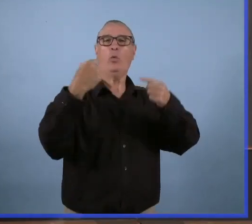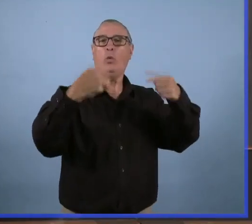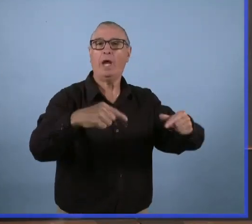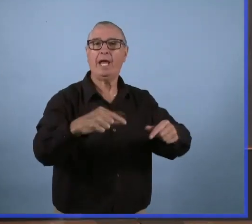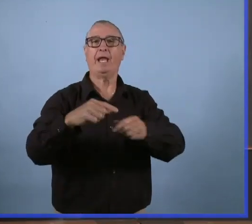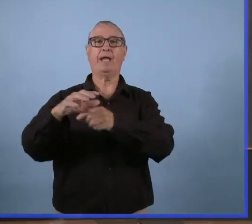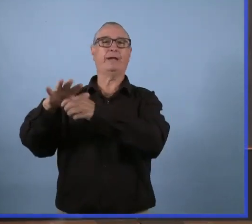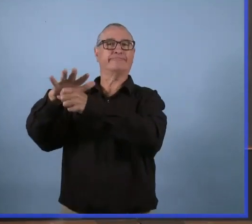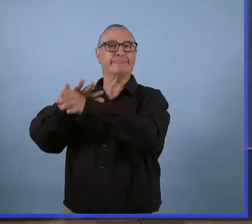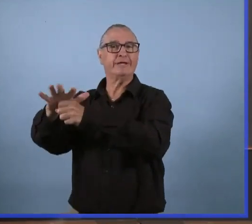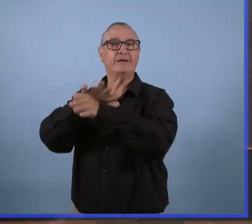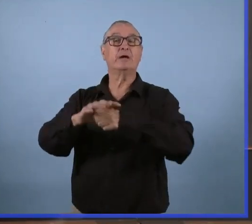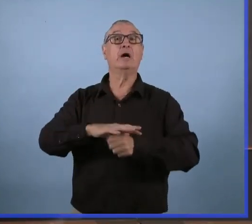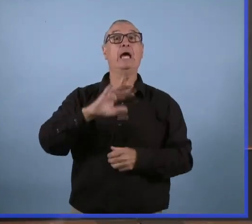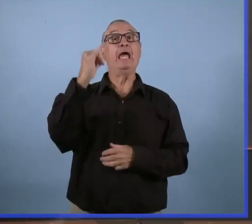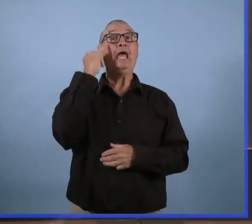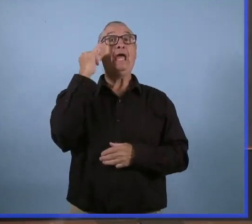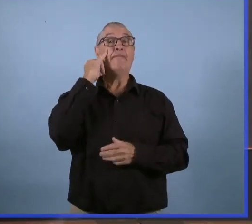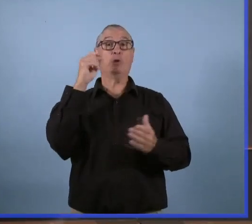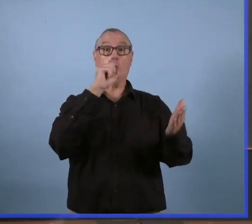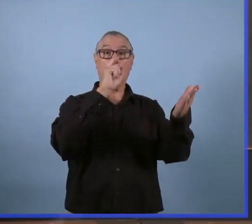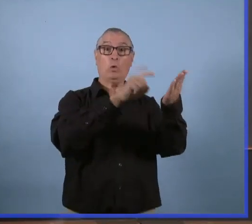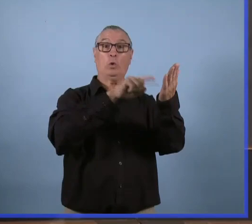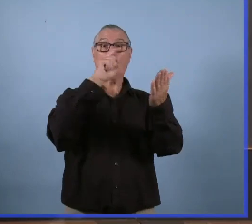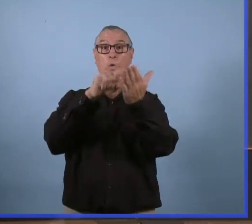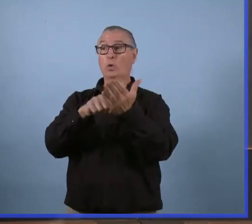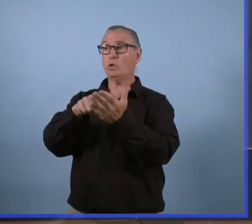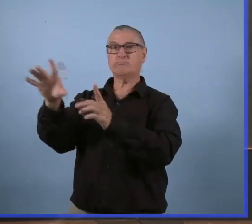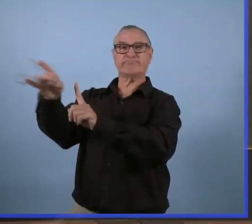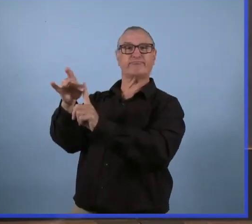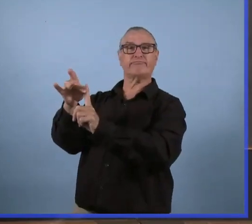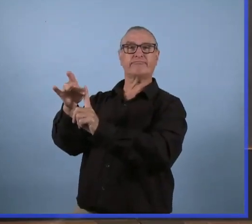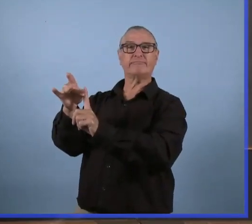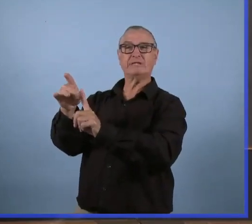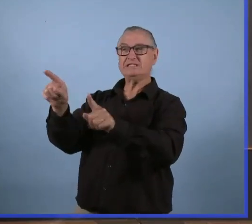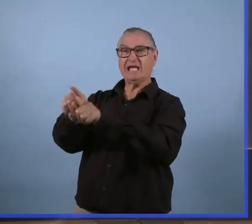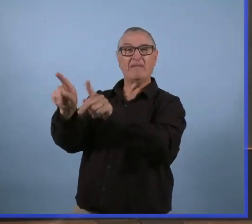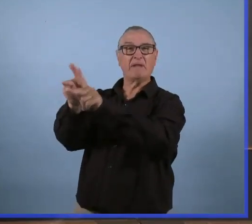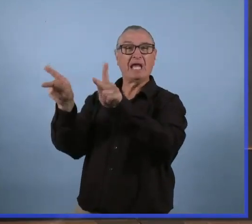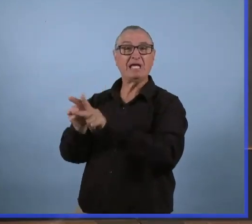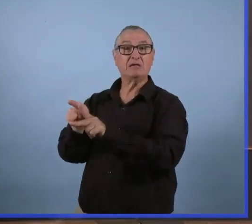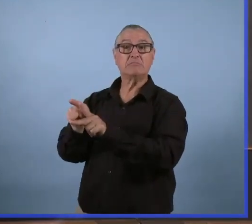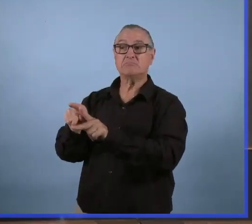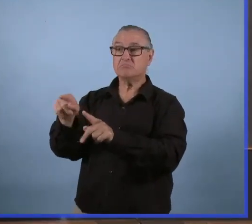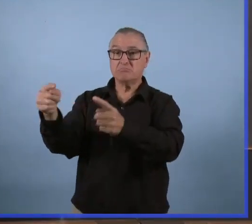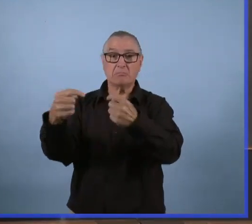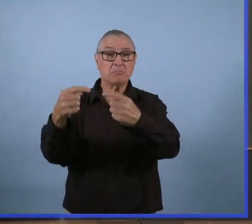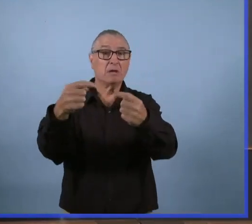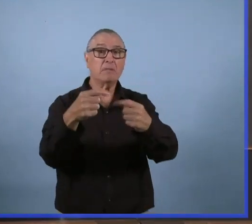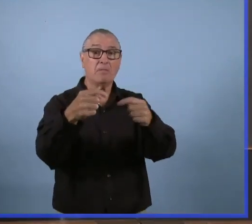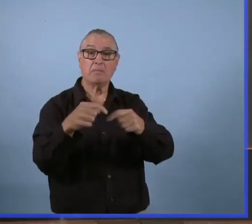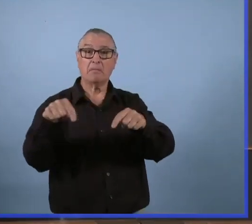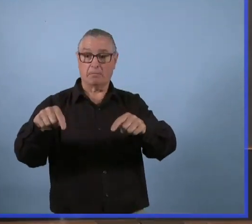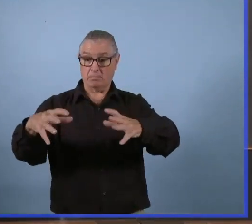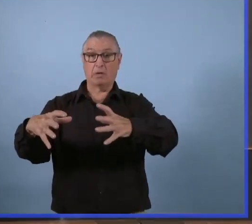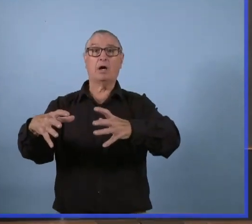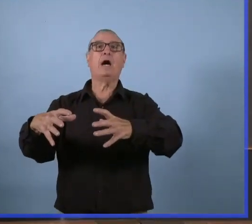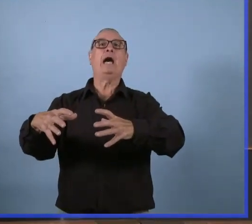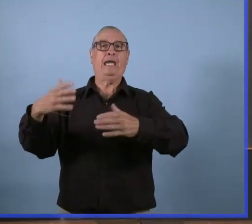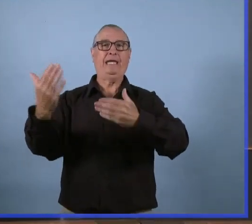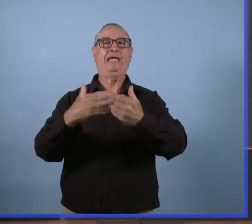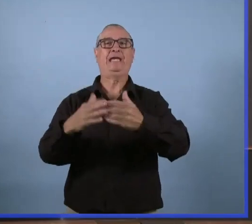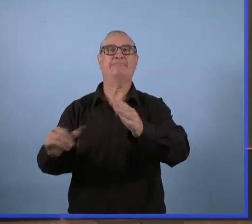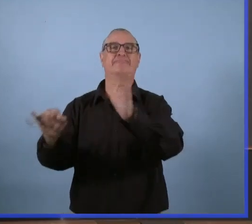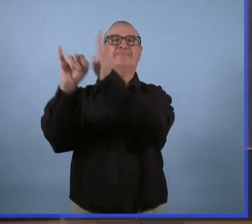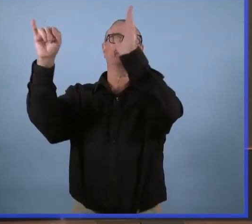Mais si plusieurs personnes rapportent qu'elles ont visité le même endroit, on peut explorer cette tendance. Et ces données permettront